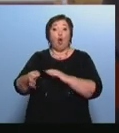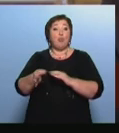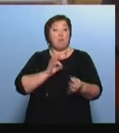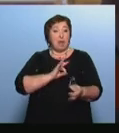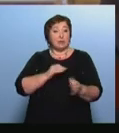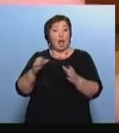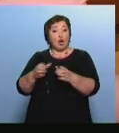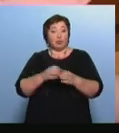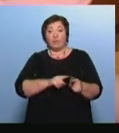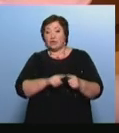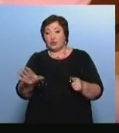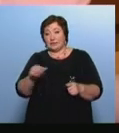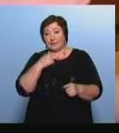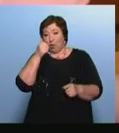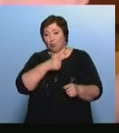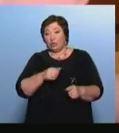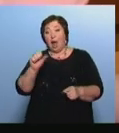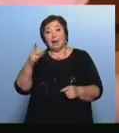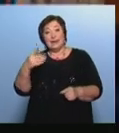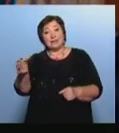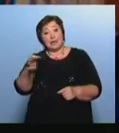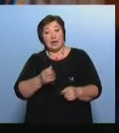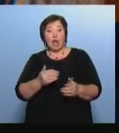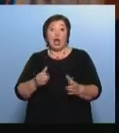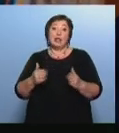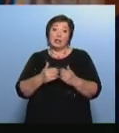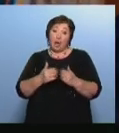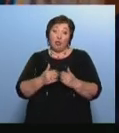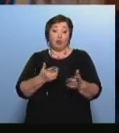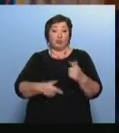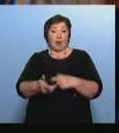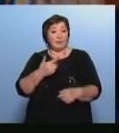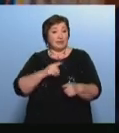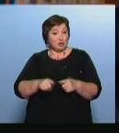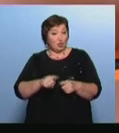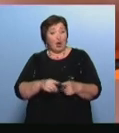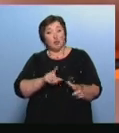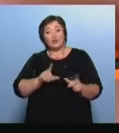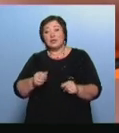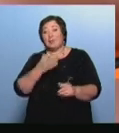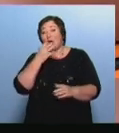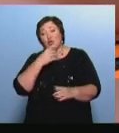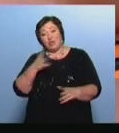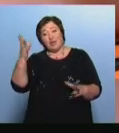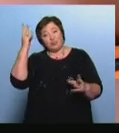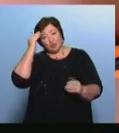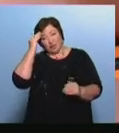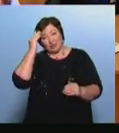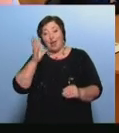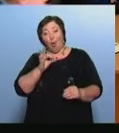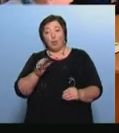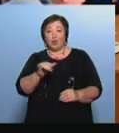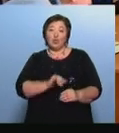течение всего года Домой в Алтайский край гости отправятся уже скоро С собой, говорят, увезут самые теплые впечатления об Удмурте